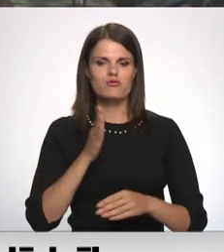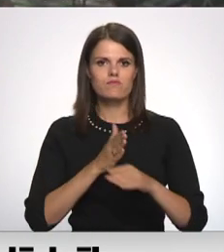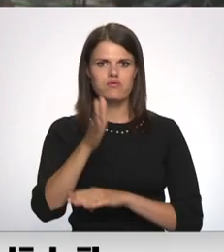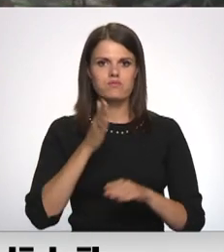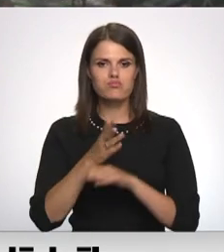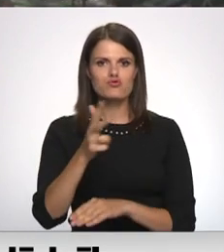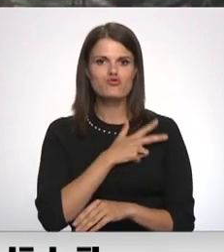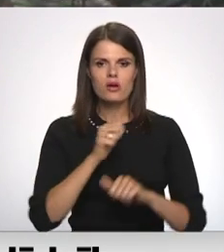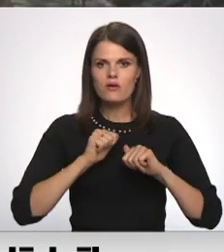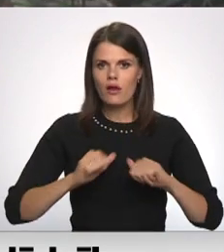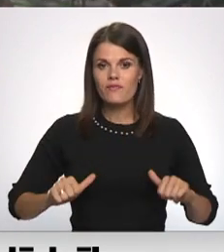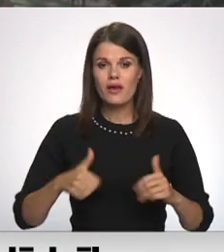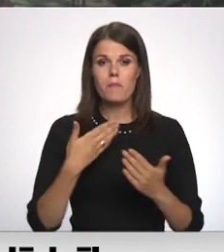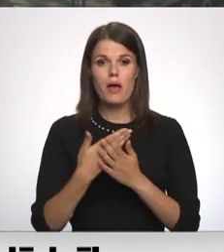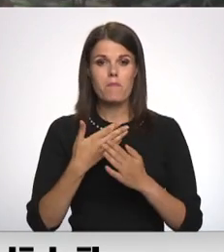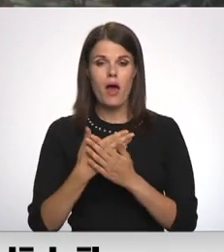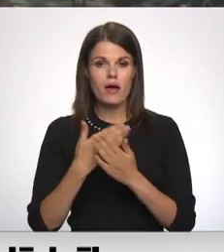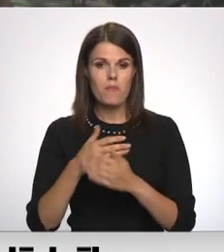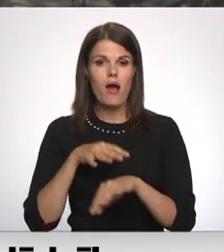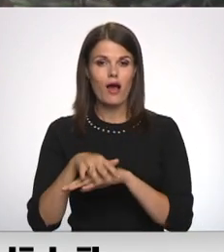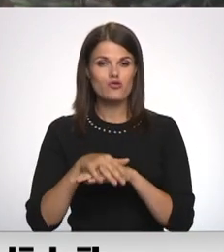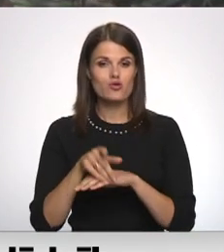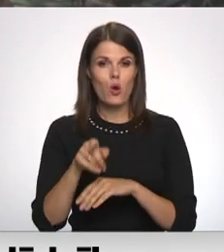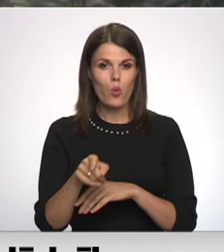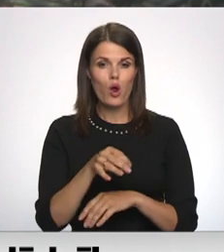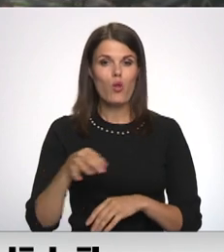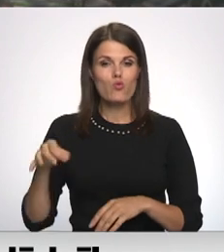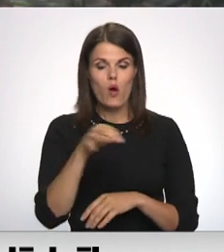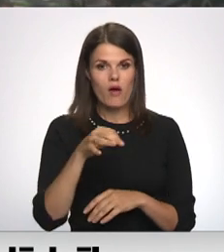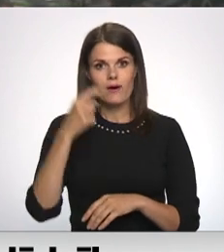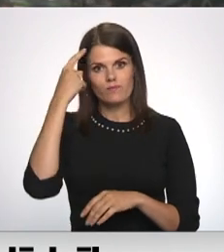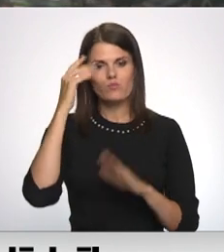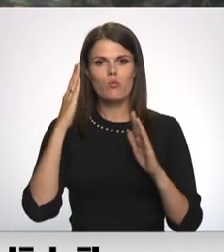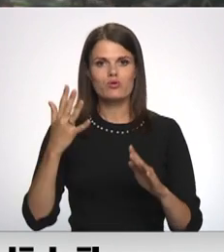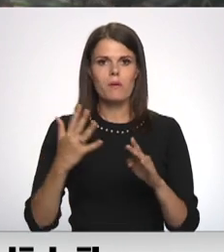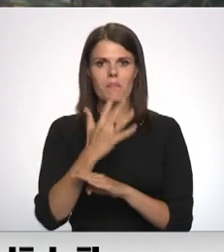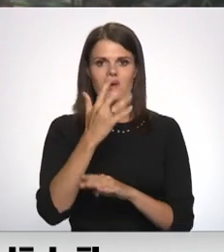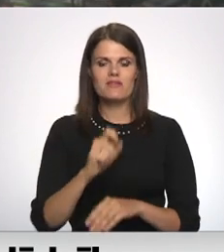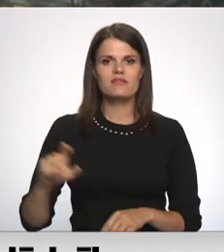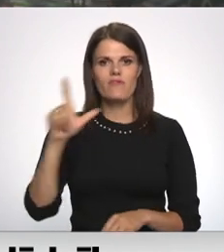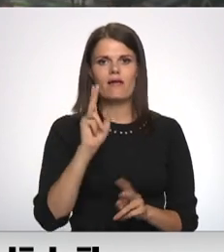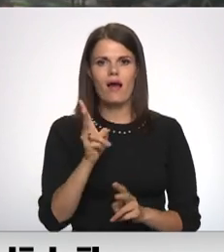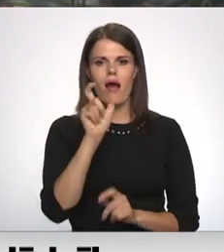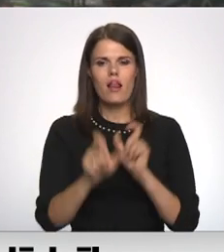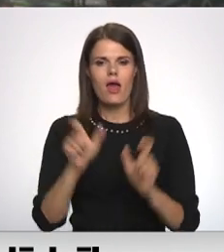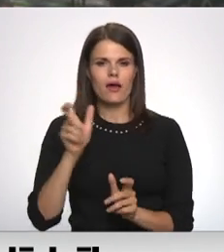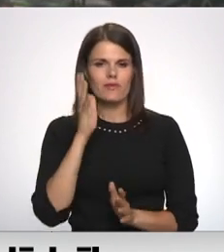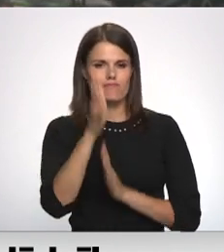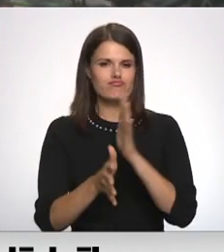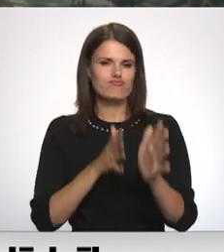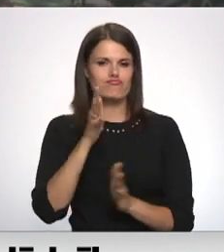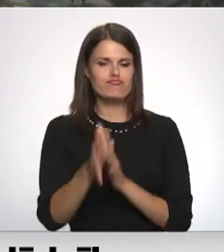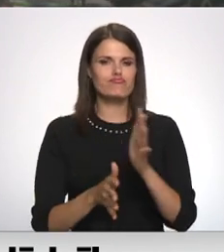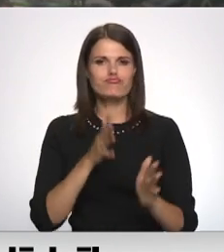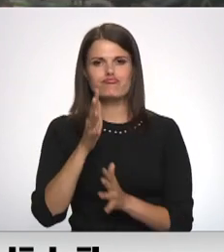durvis. Piemēram, aizkraukles novadā šogad prognozēja pat piecreiz lielāku sociālā dienesta klientu skaitu. Pašvaldības cer